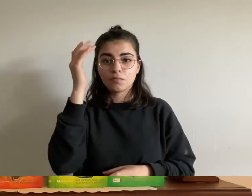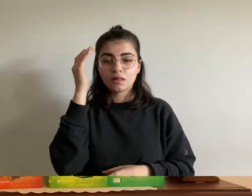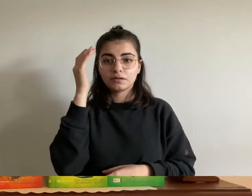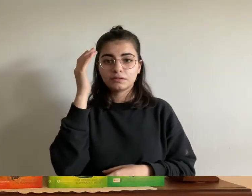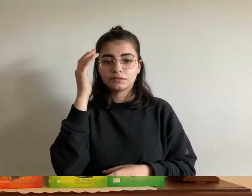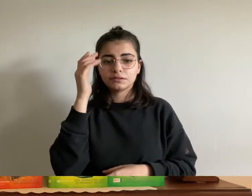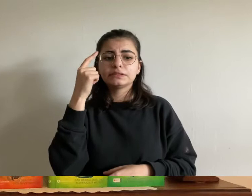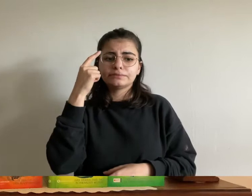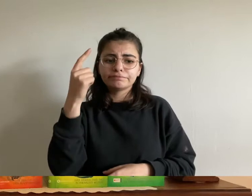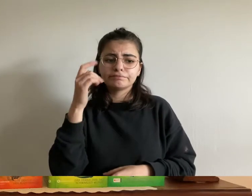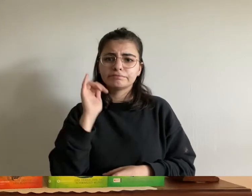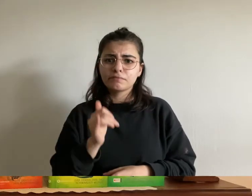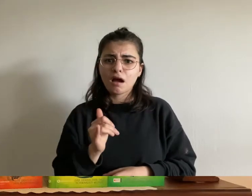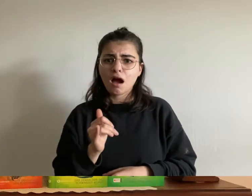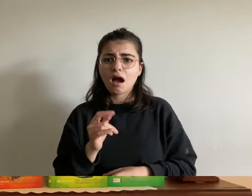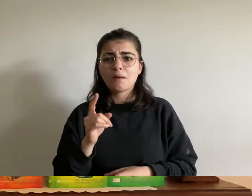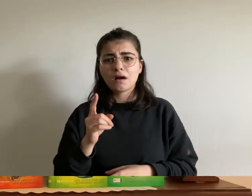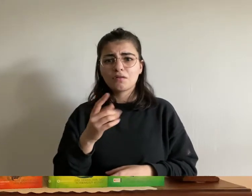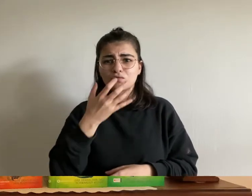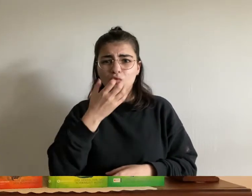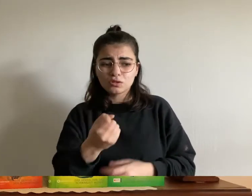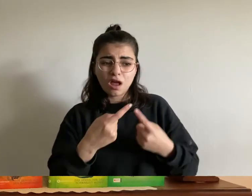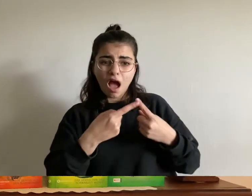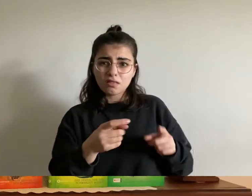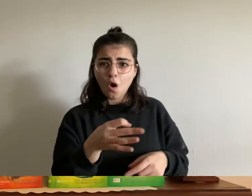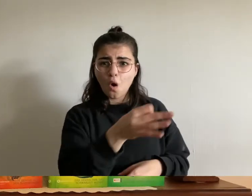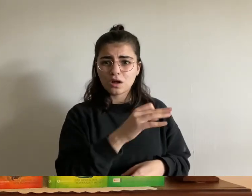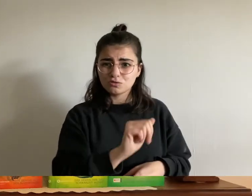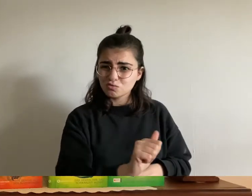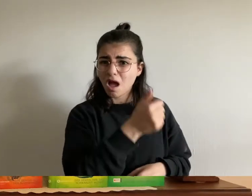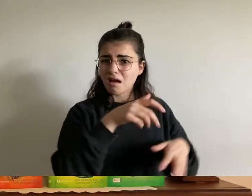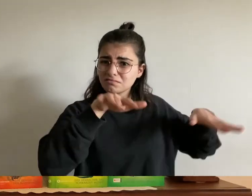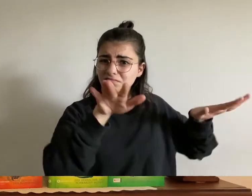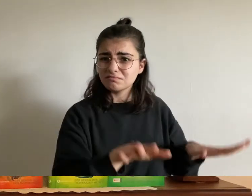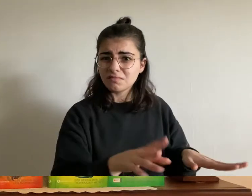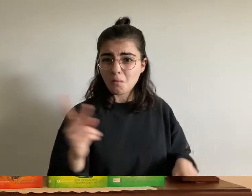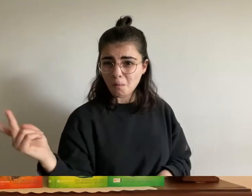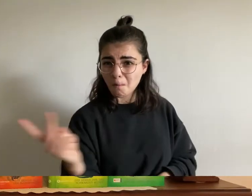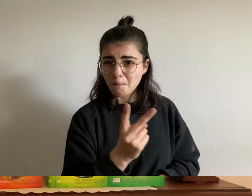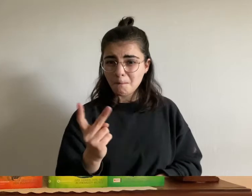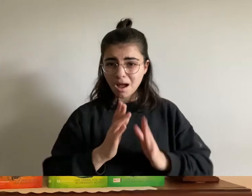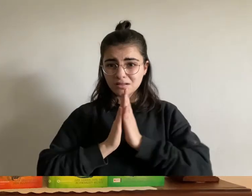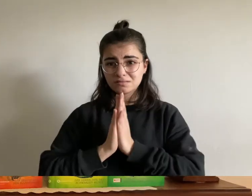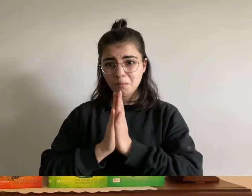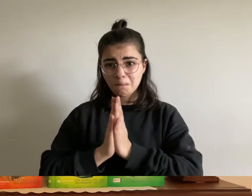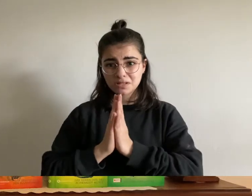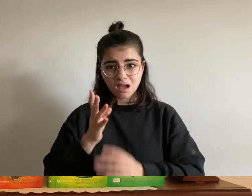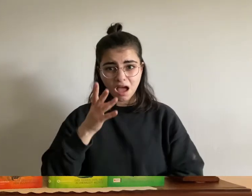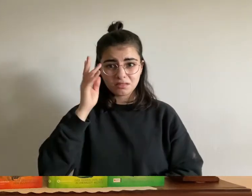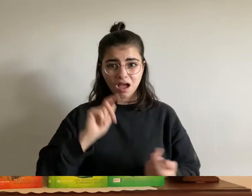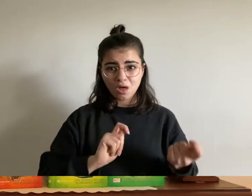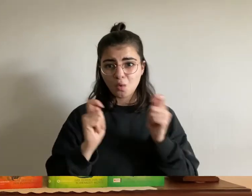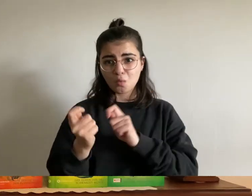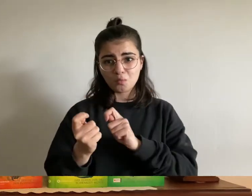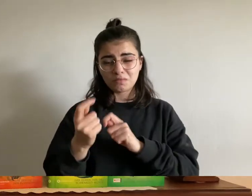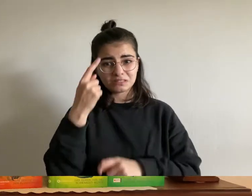auf der seele lag er wusste nicht ob er das auch noch von den drachen verlangen konnte aber ein versuch war es wert erst müssen wir noch